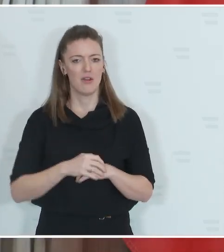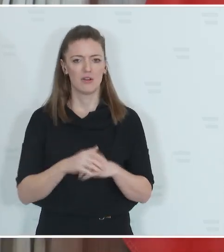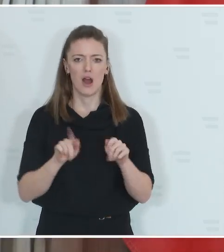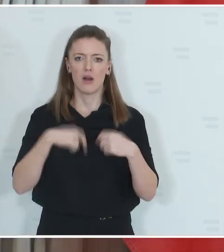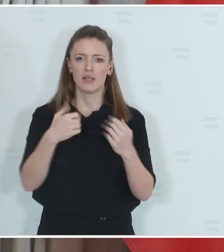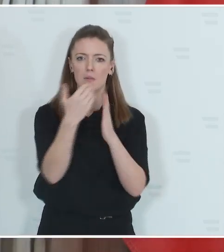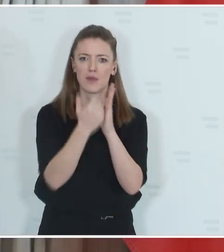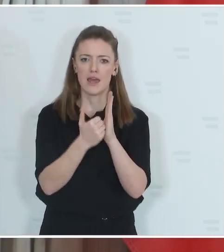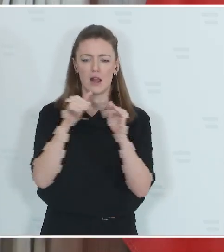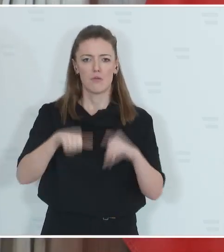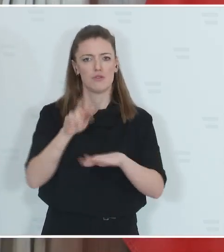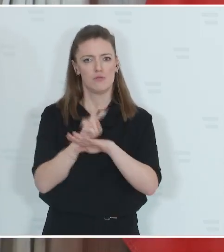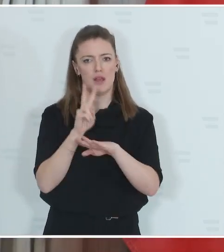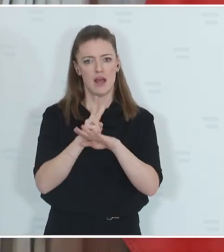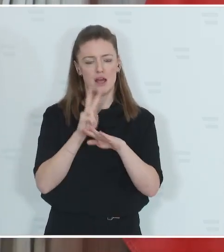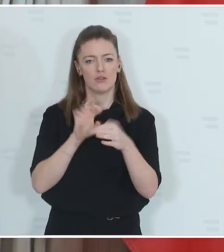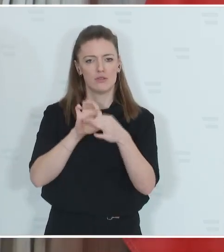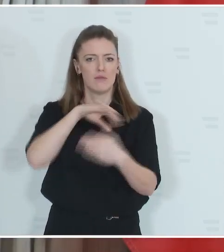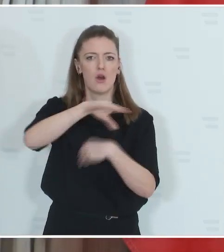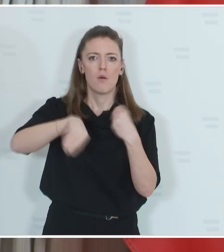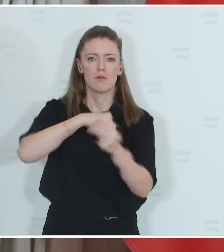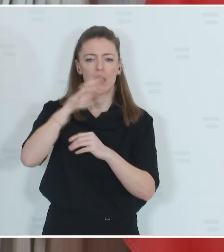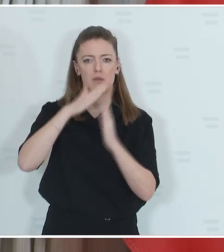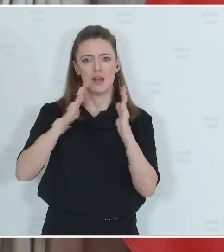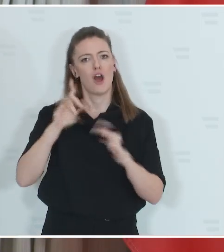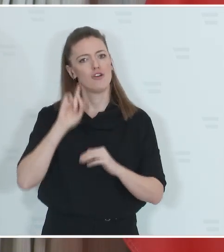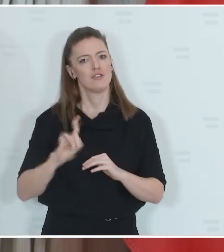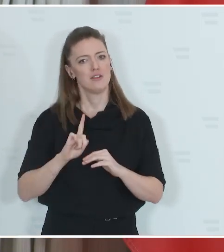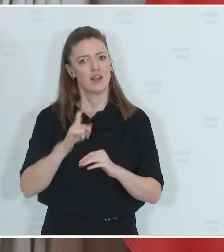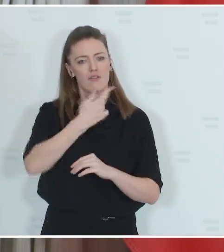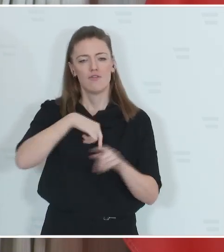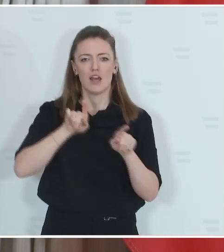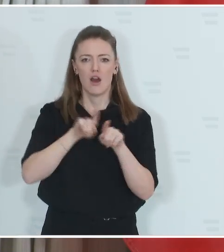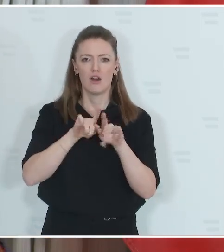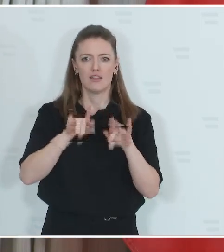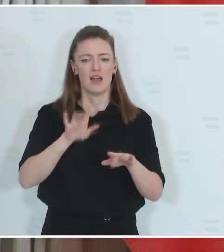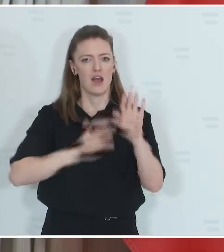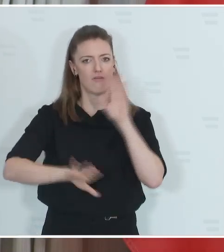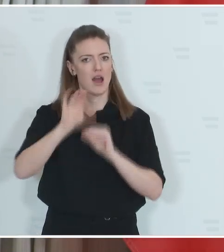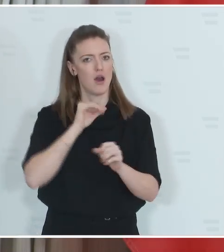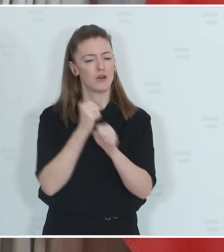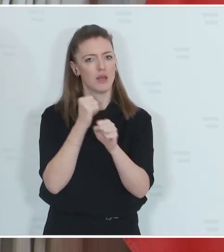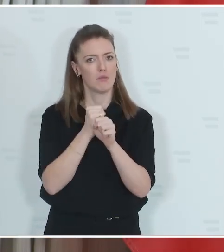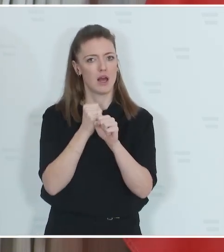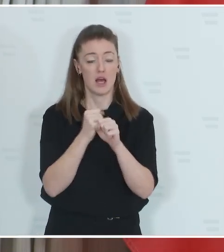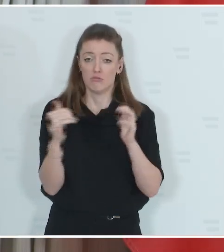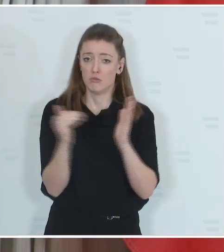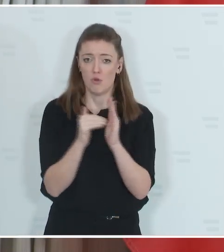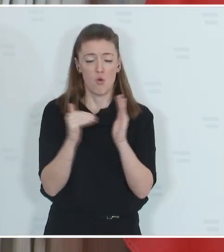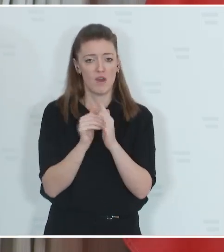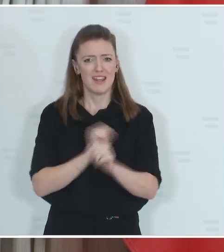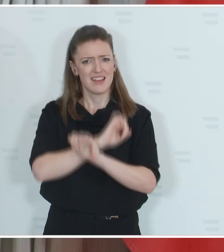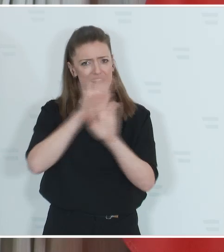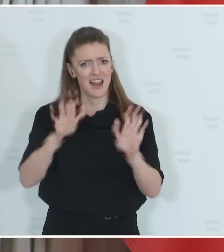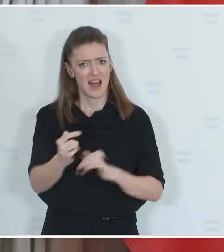Regeln zu beachten im Umgang mit Haustieren. Weil wir auch die Erfahrung gemacht haben, dass es einfach notwendig ist, dort auch